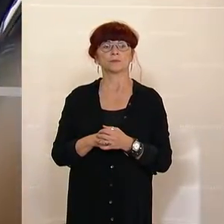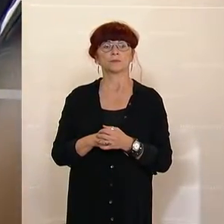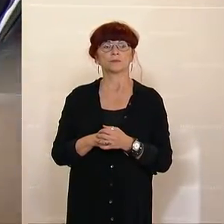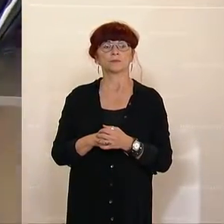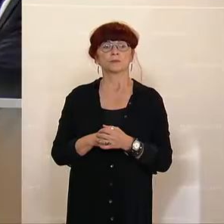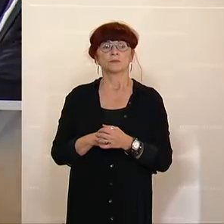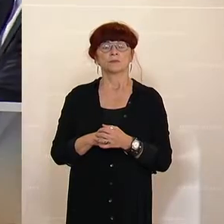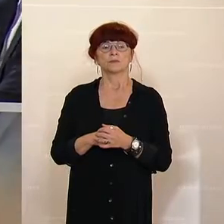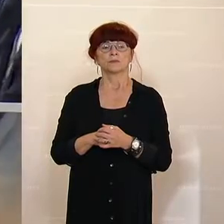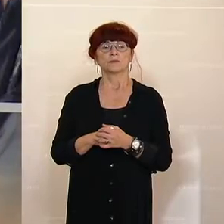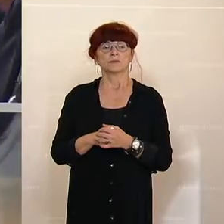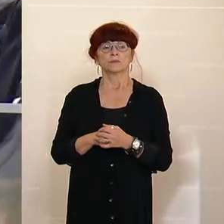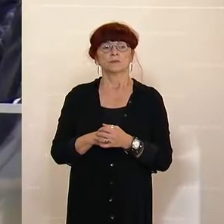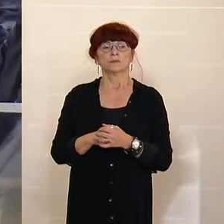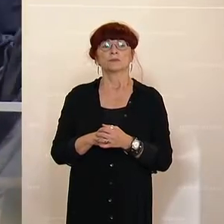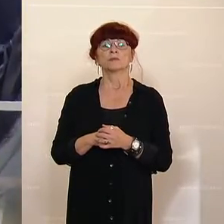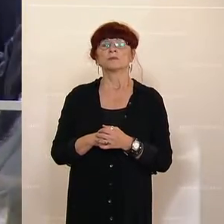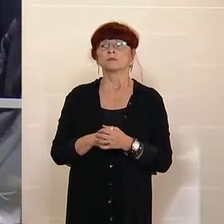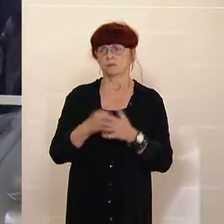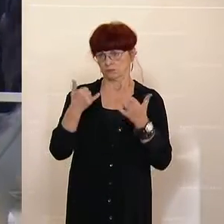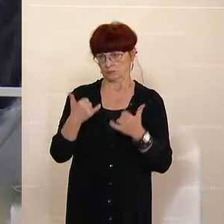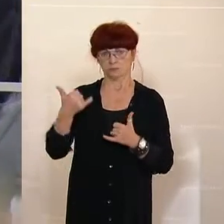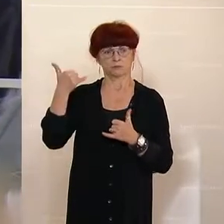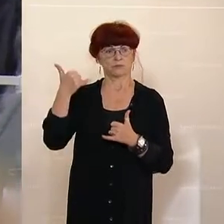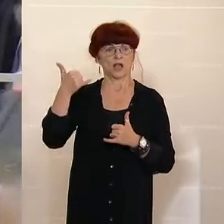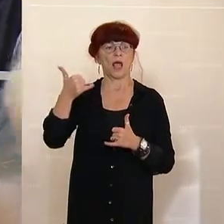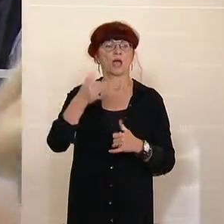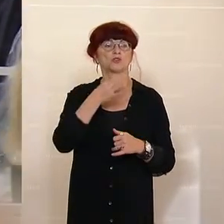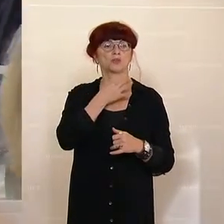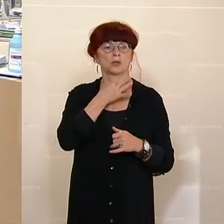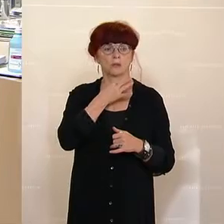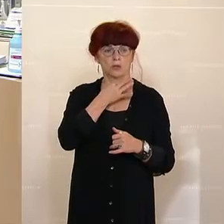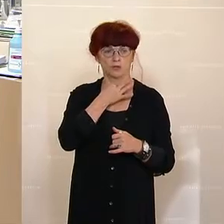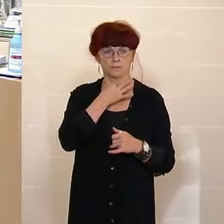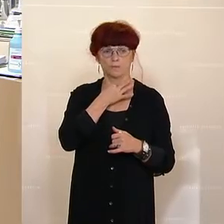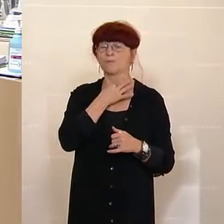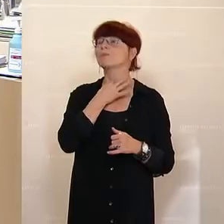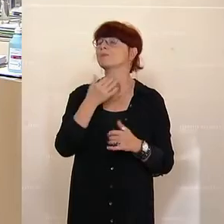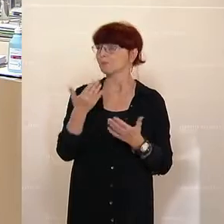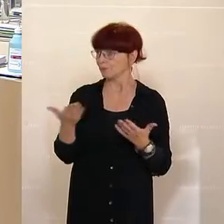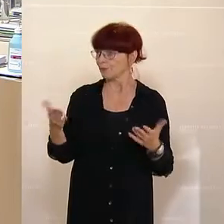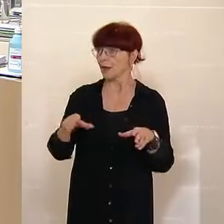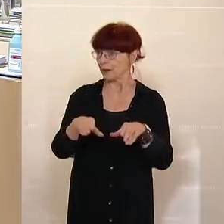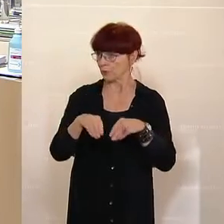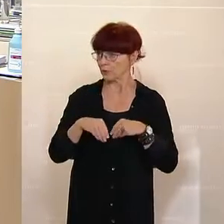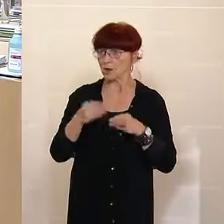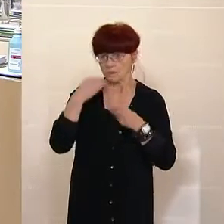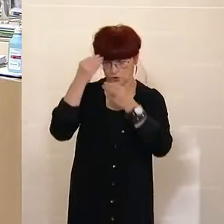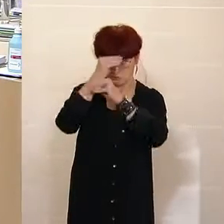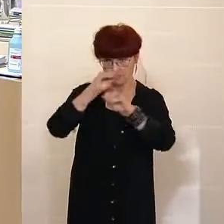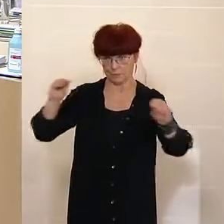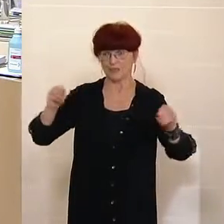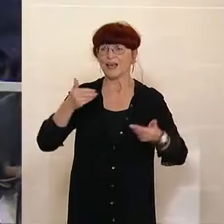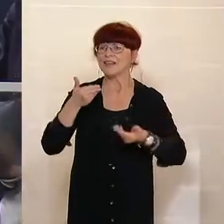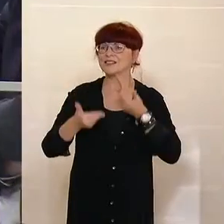Das ist jetzt einstimmig dabei. Die gestern kollabierte SPÖ-Abgeordnete Holzing ist heute